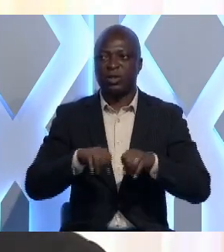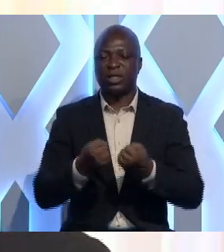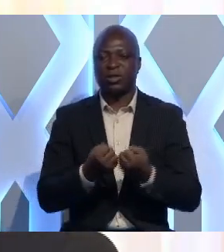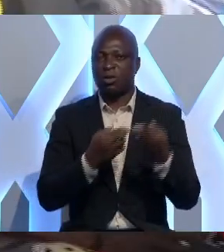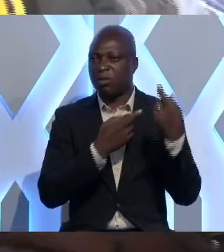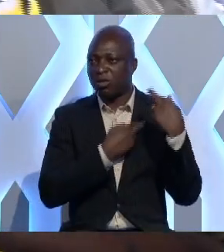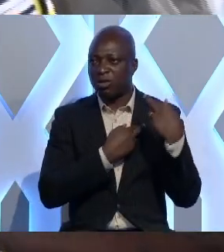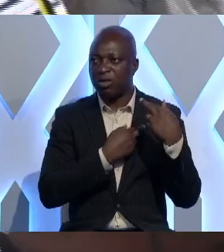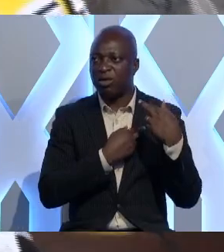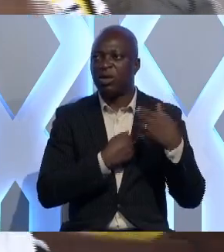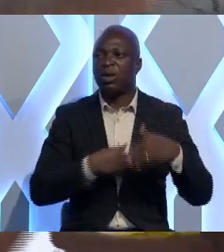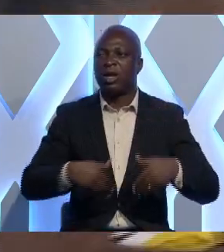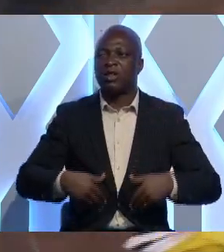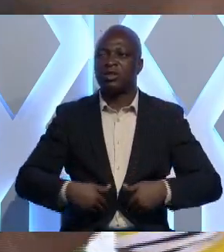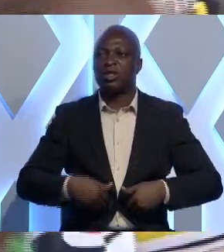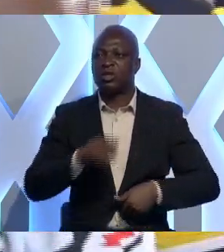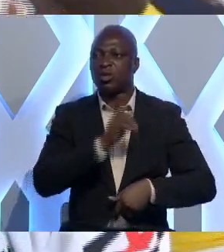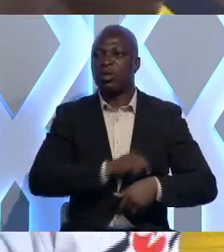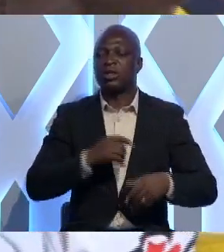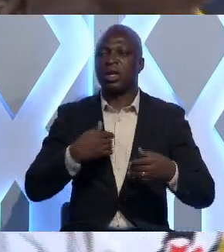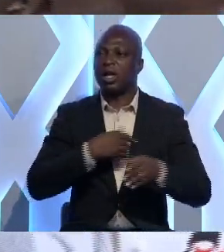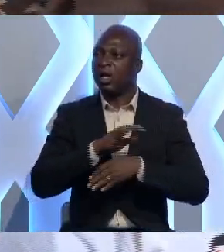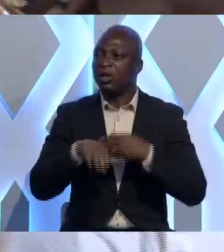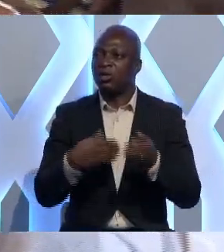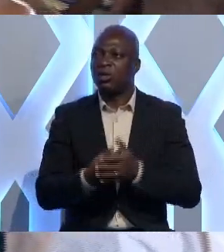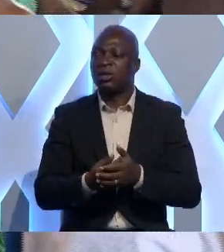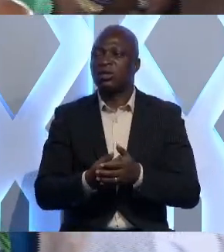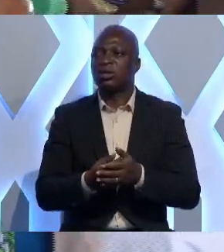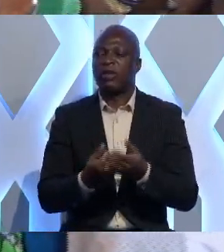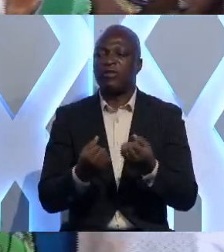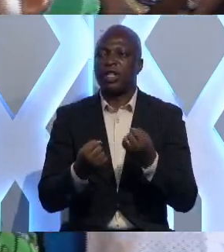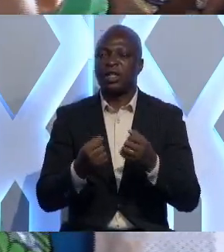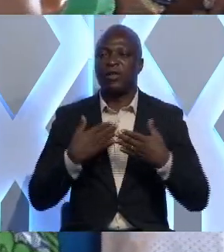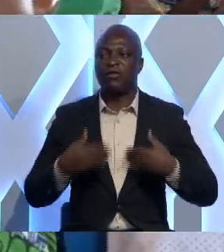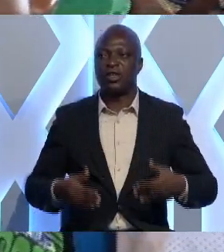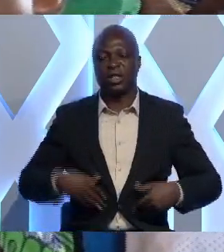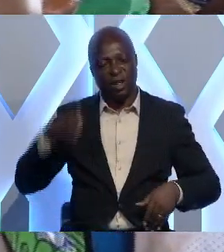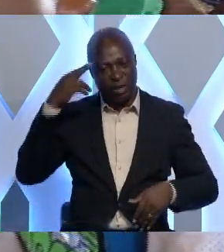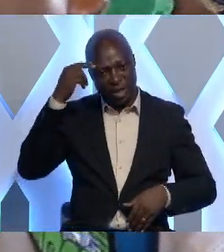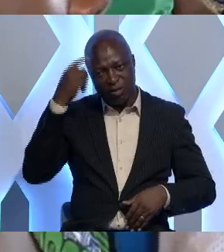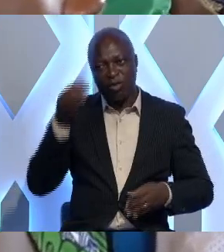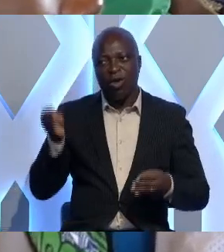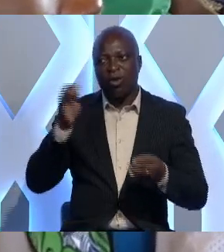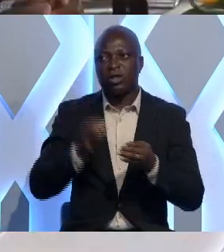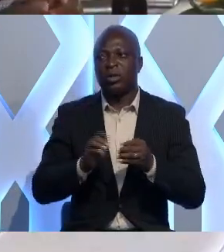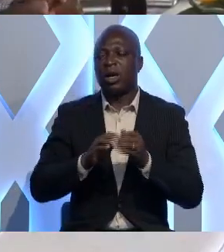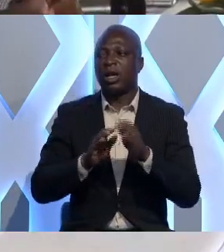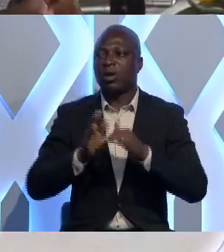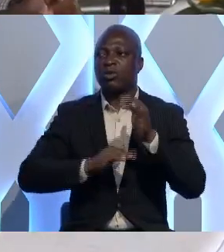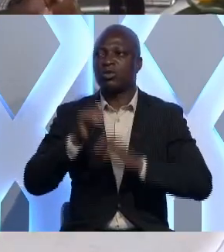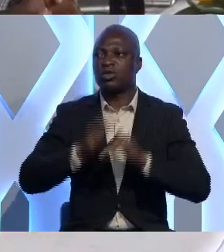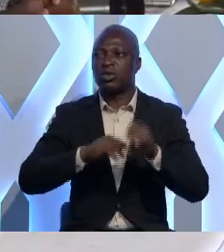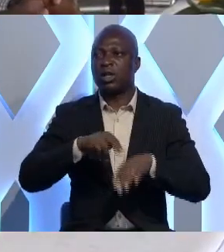porteurs. La jeunesse togolaise dispose de toute sa vitalité physique et mentale pour contribuer à l'édification de la nation.